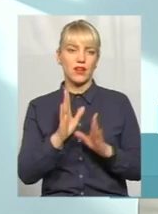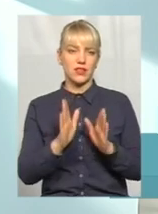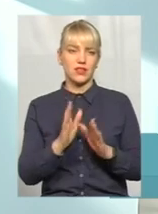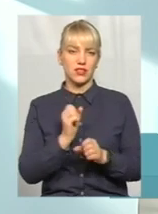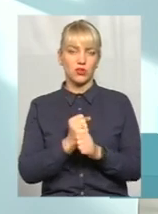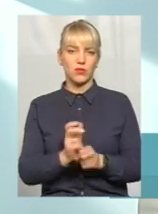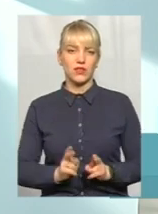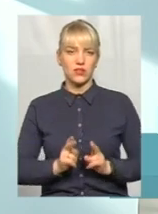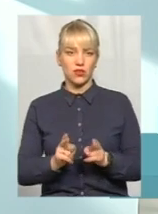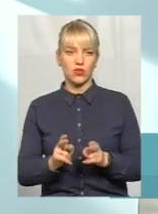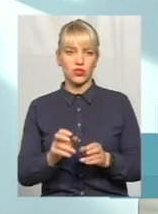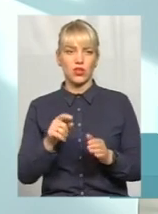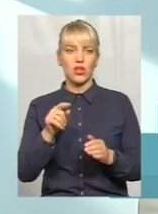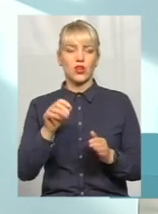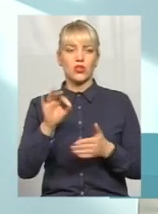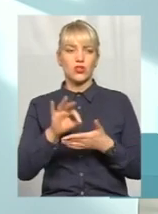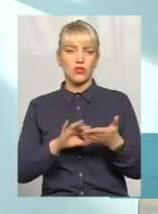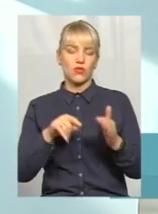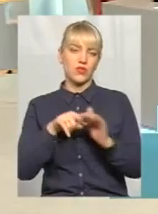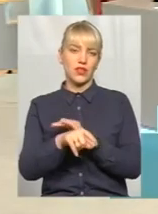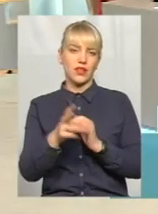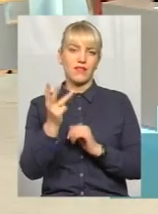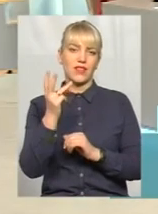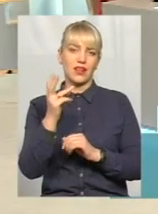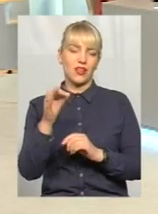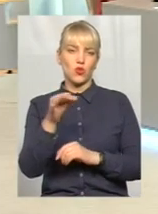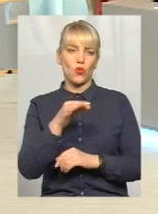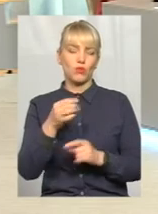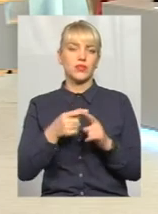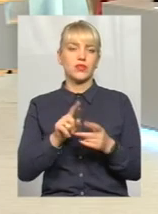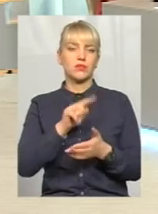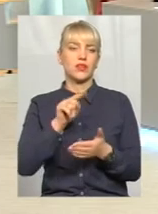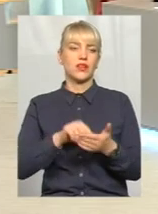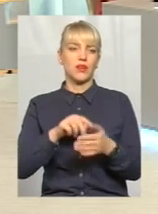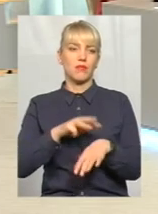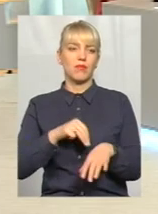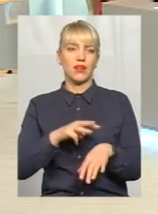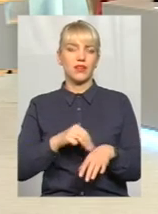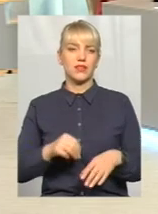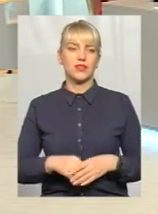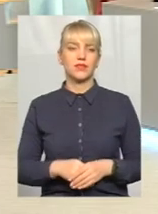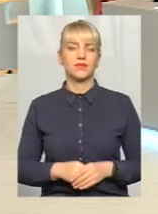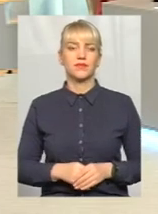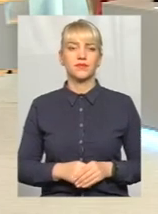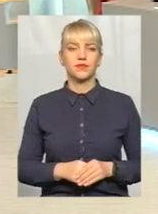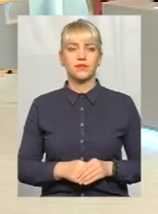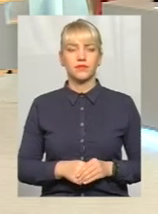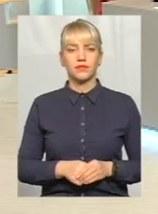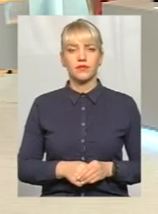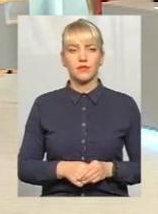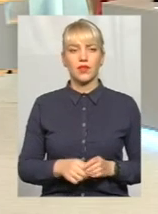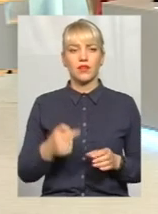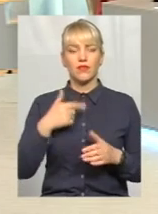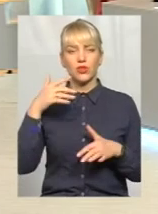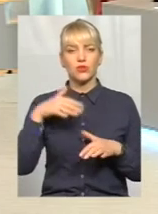злочин, і вони знову втекли в третю область. Ну, але це питання міліції, хлопці, колеги наші про це знають, це питання на контролі,